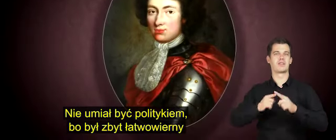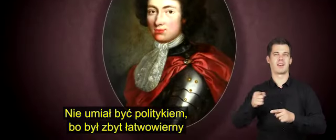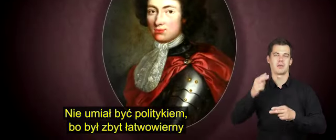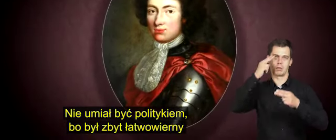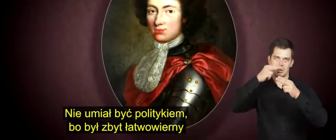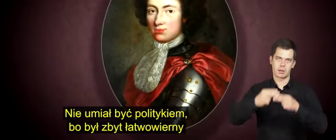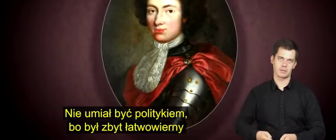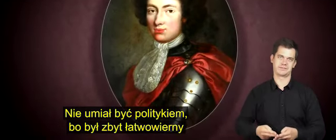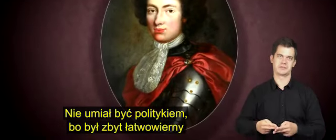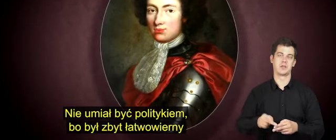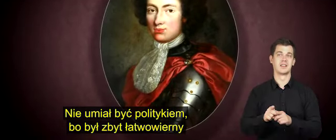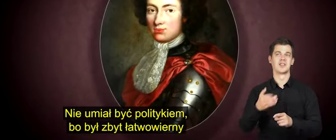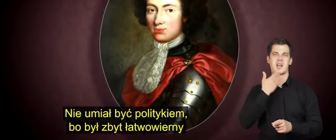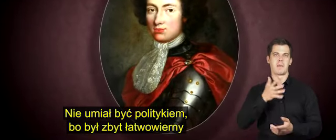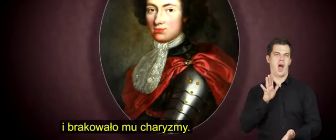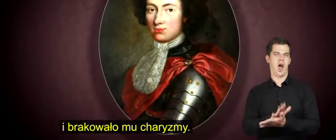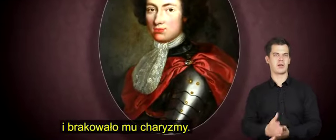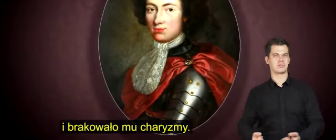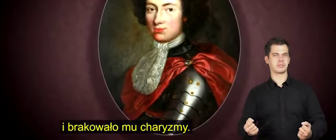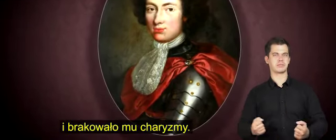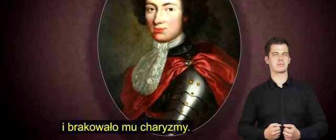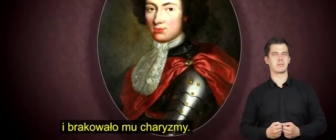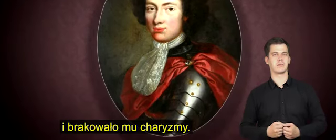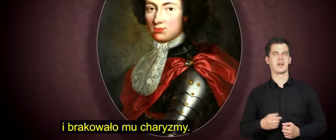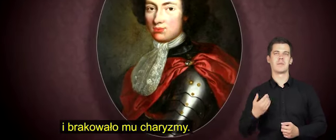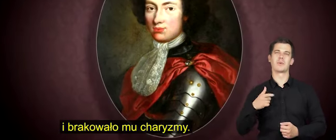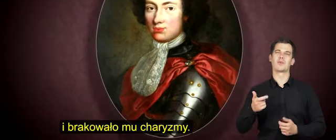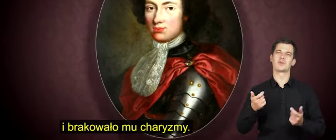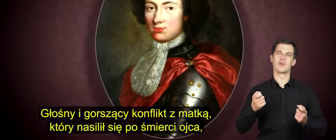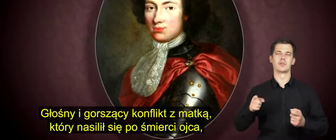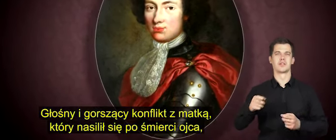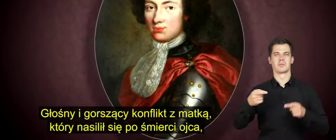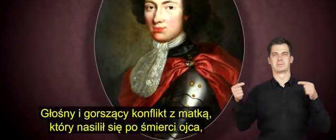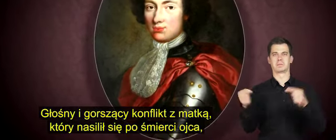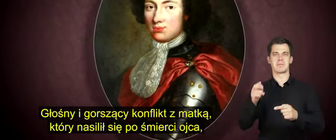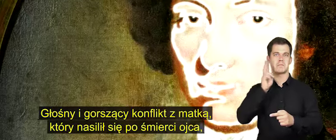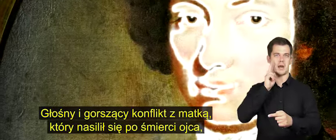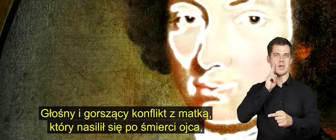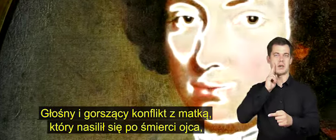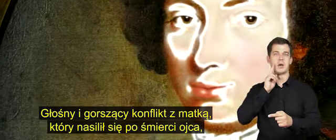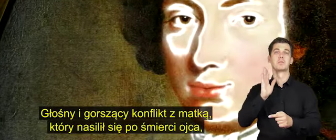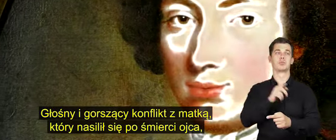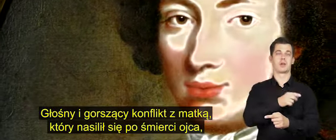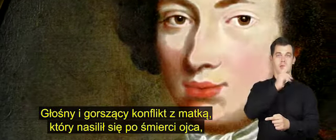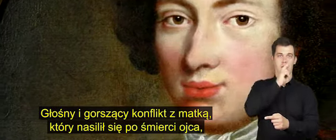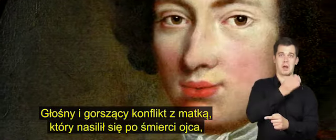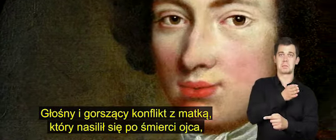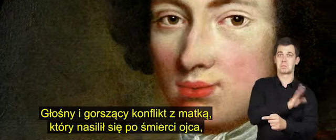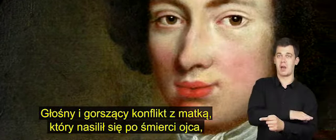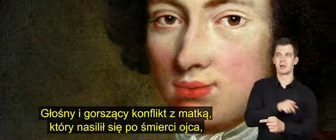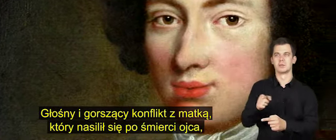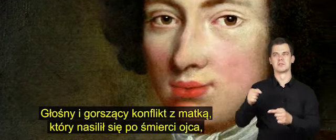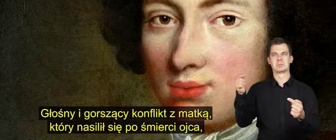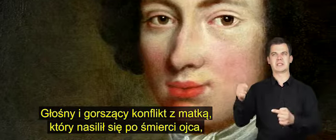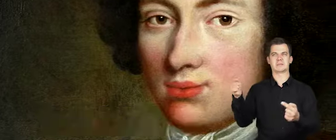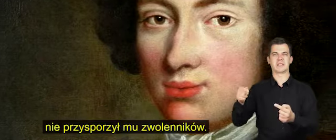nie umiał być politykiem, bo był zbyt łatwowierny i brakowało mu charyzmy. Głośny i gorszący konflikt z matką, który nasilił się